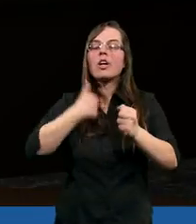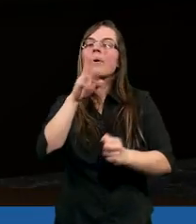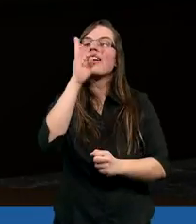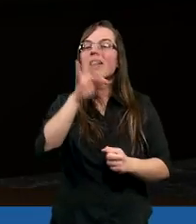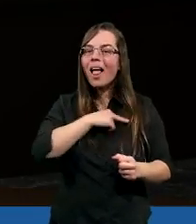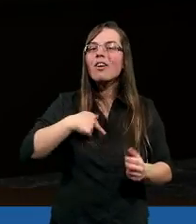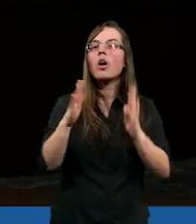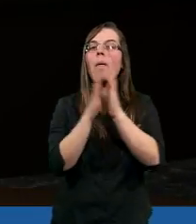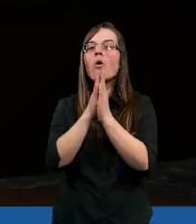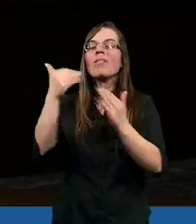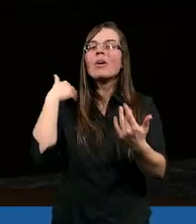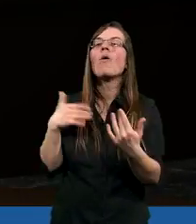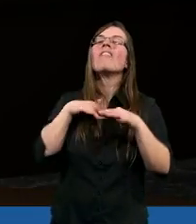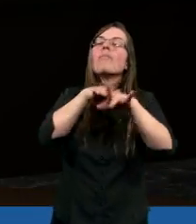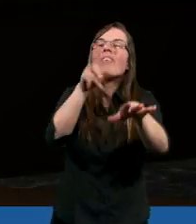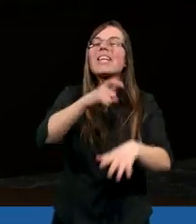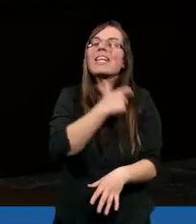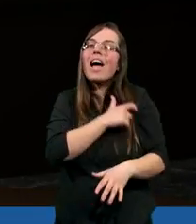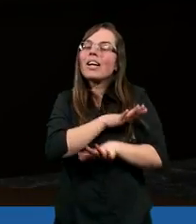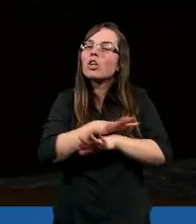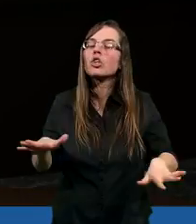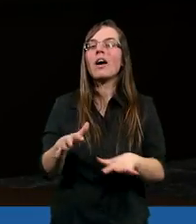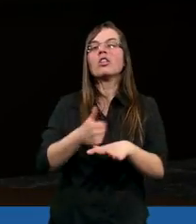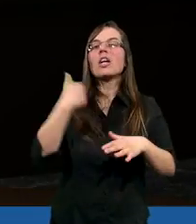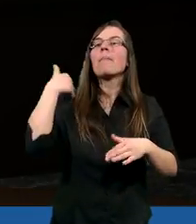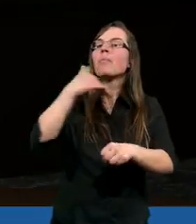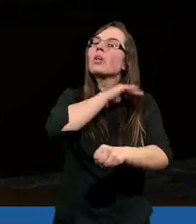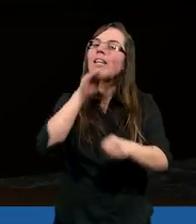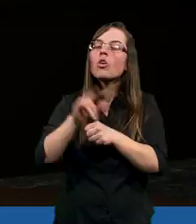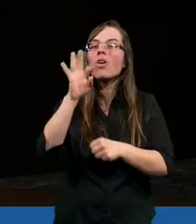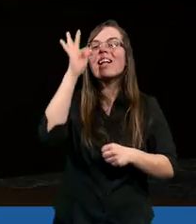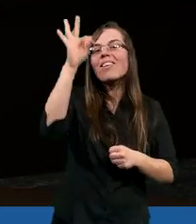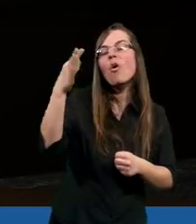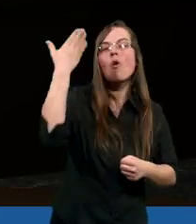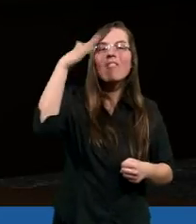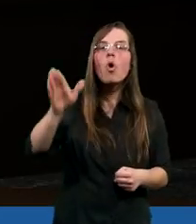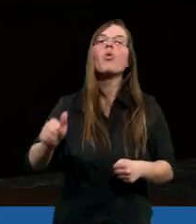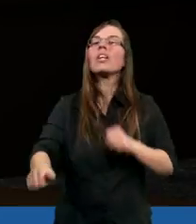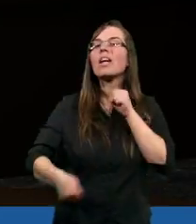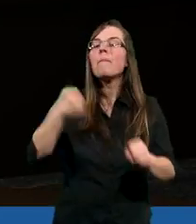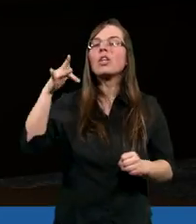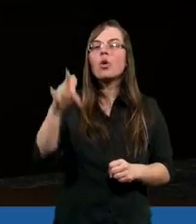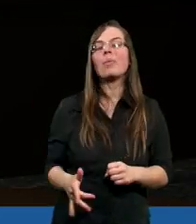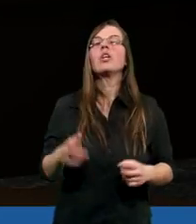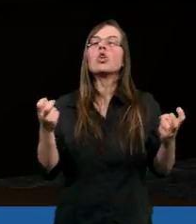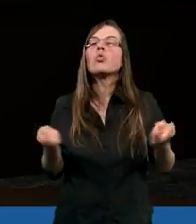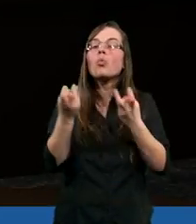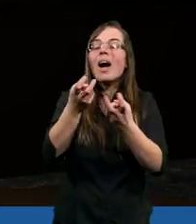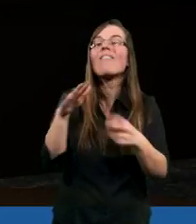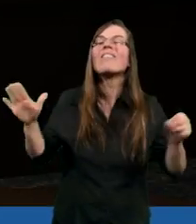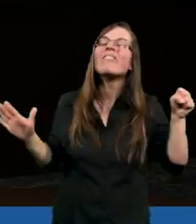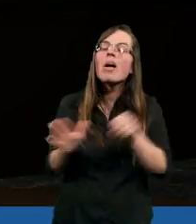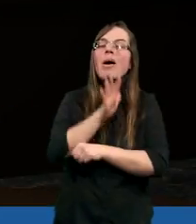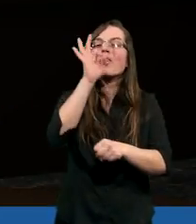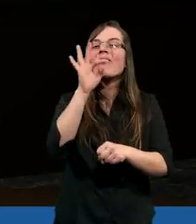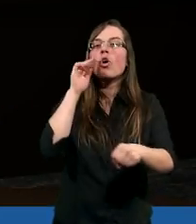nasze modlitwy zawsze płynęły z serca, żeby były zgodne z Twoją wolą, żebyśmy szukając